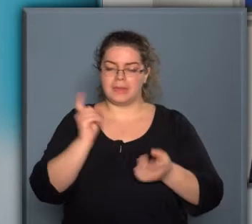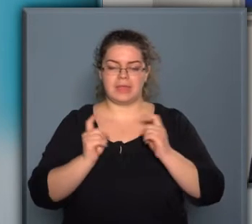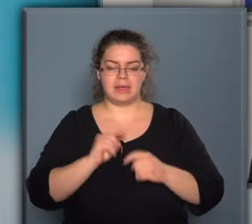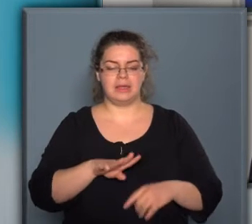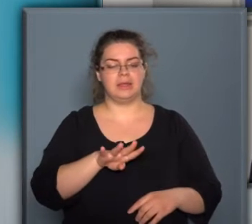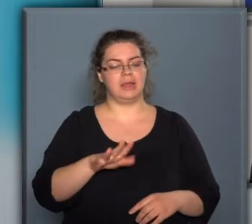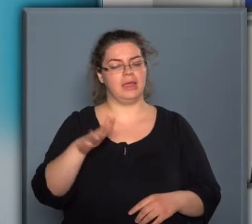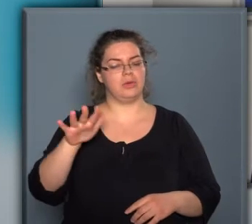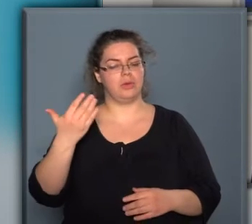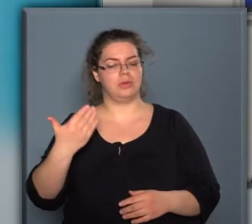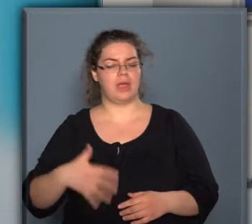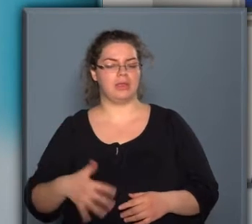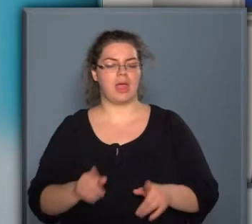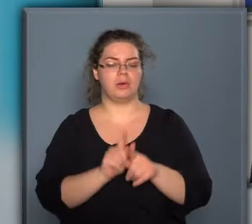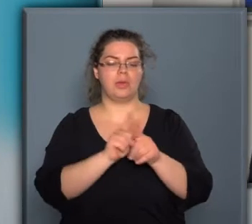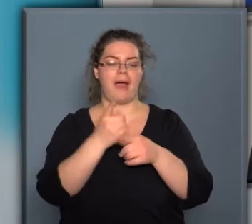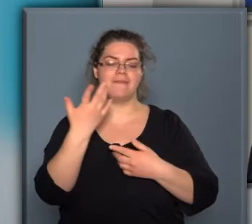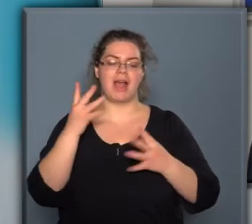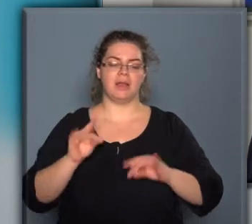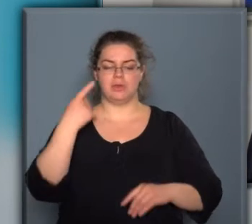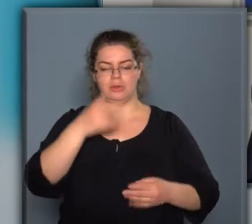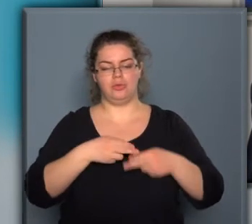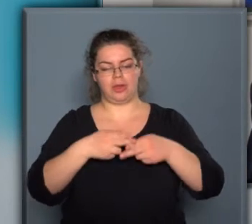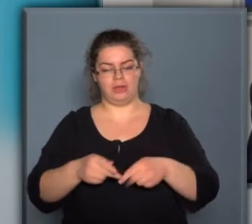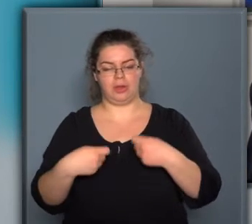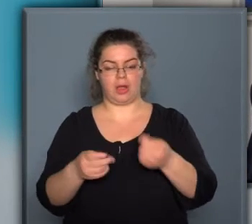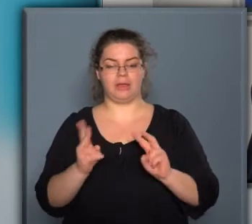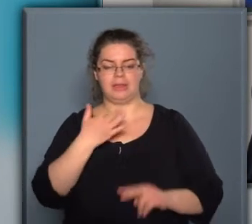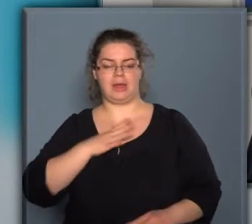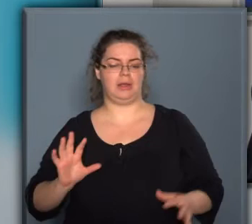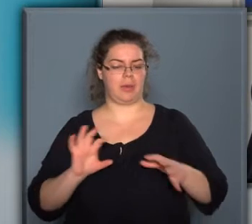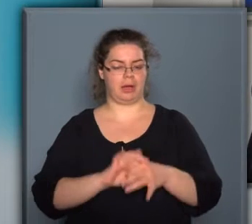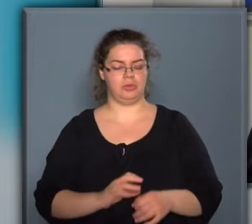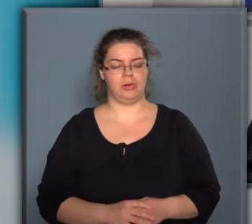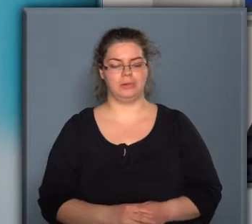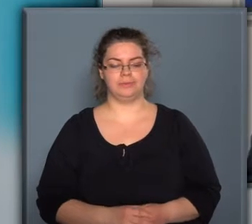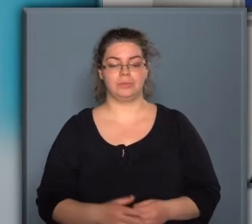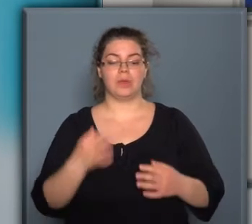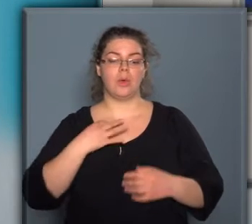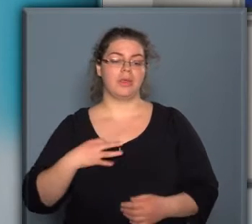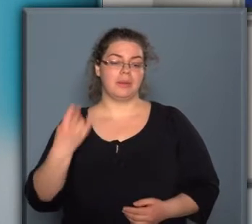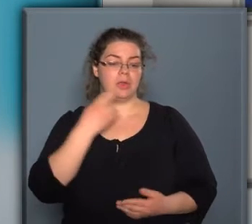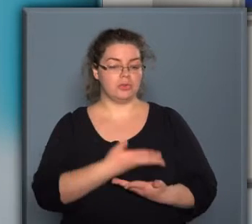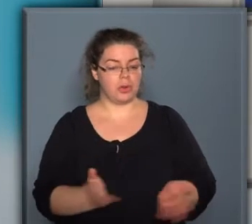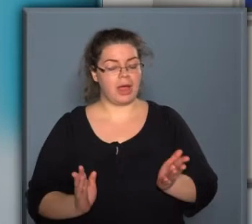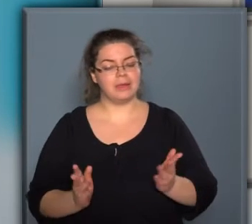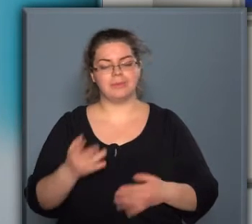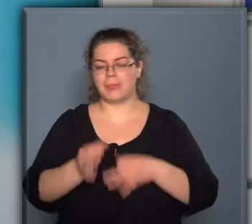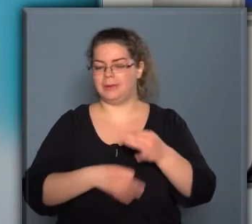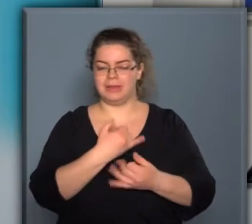olyan kis vállalkozónak tud majd segítséget adni, aki ebbe be szeretne kapcsolódni. Hölgyeim és Uraim!